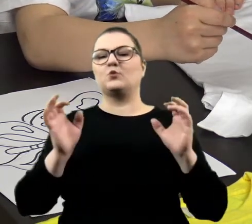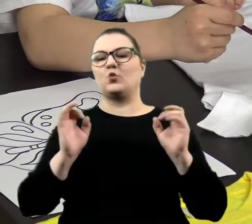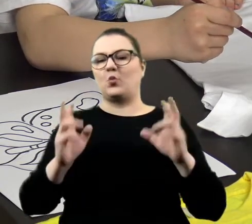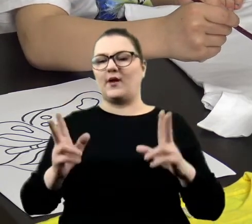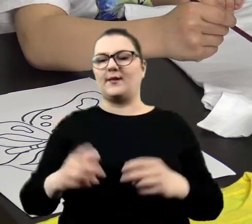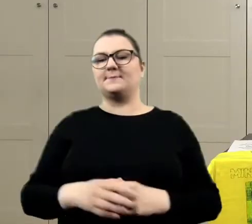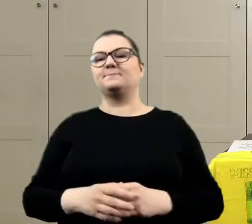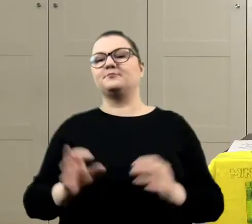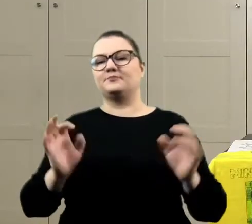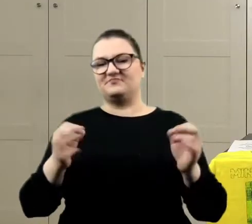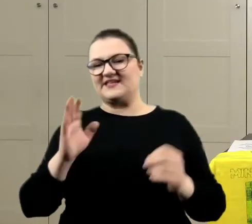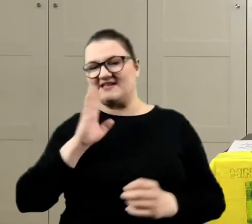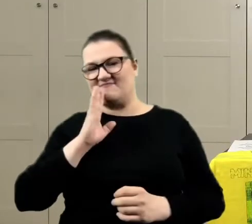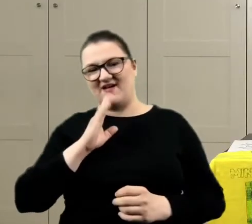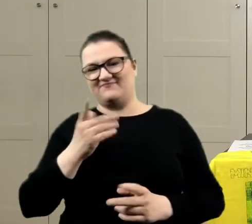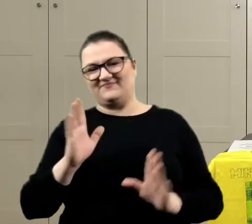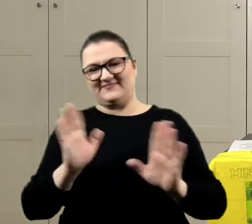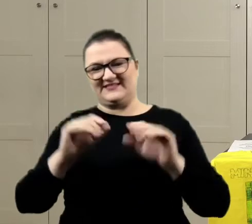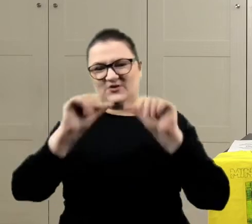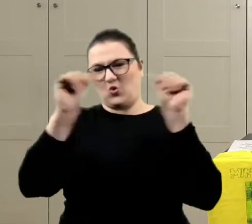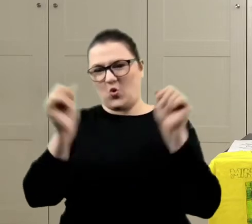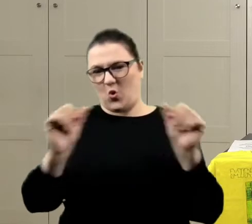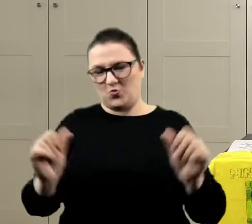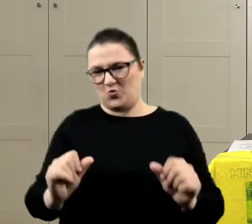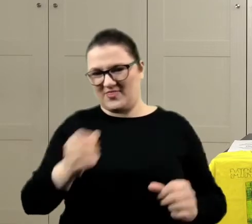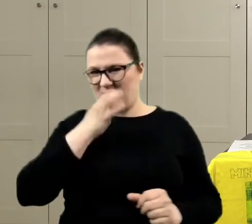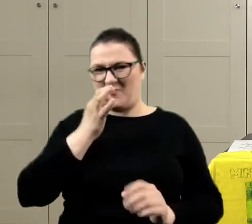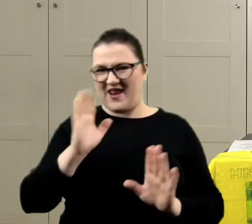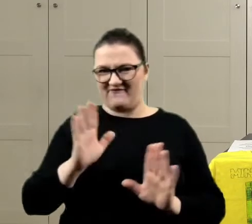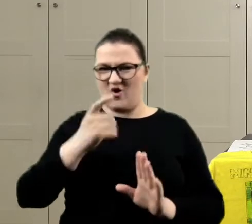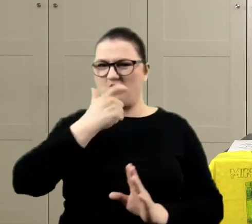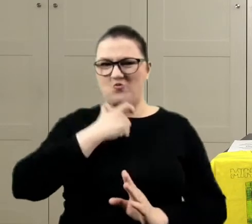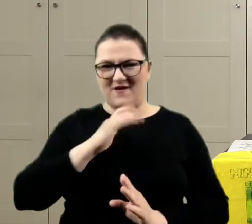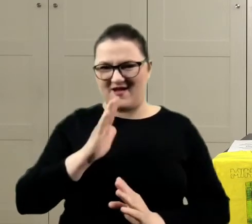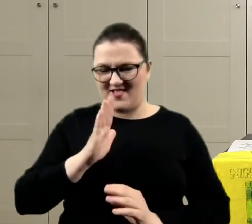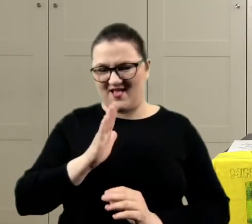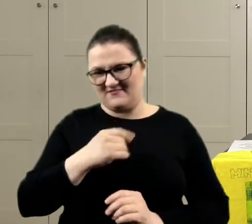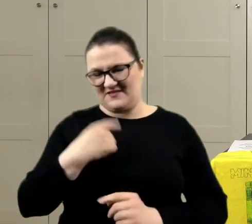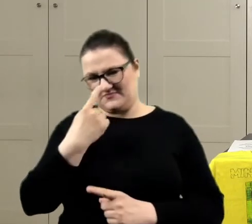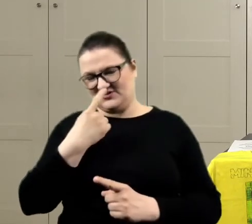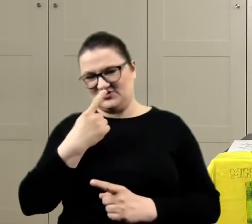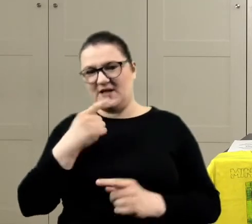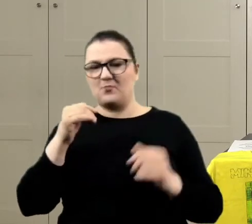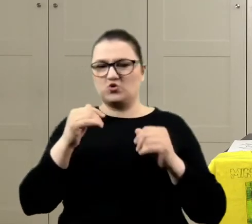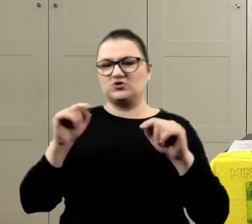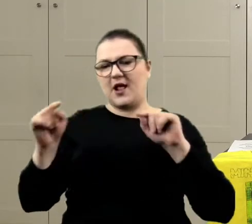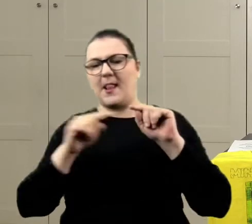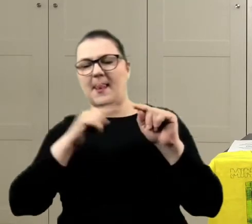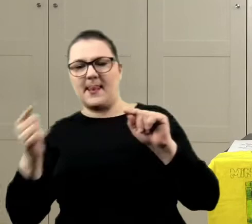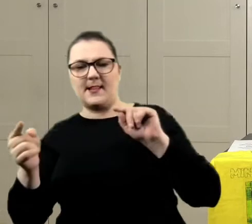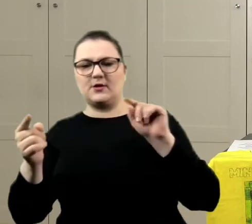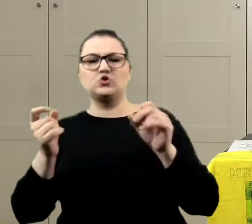Dobra, wiesz co, chyba nie poprawiaj tych konturów. Tak mi się wydaje. Możesz tylko tu z drugiej strony dać, żeby było symetrycznie. O.